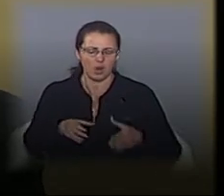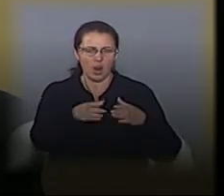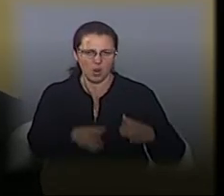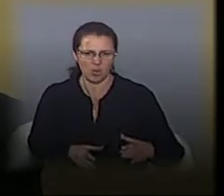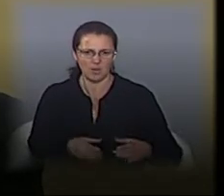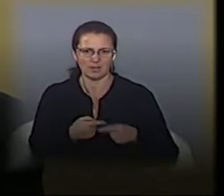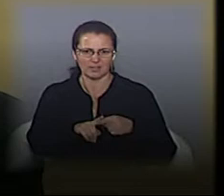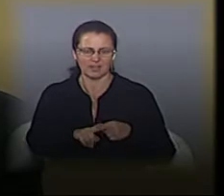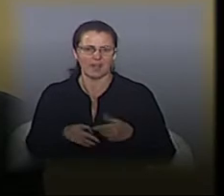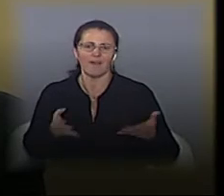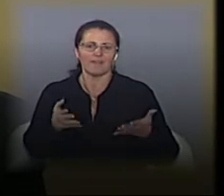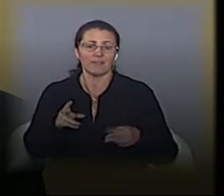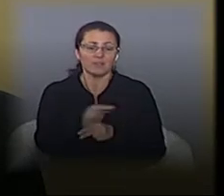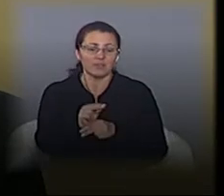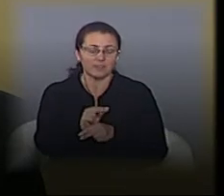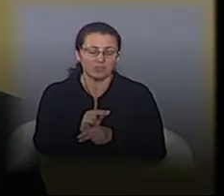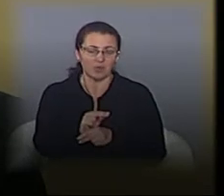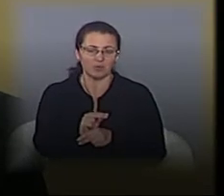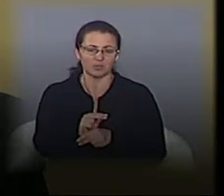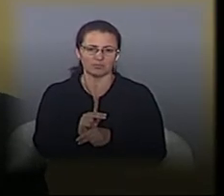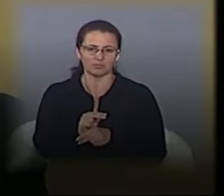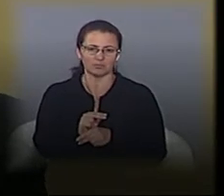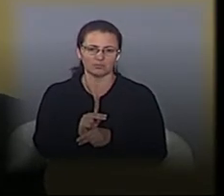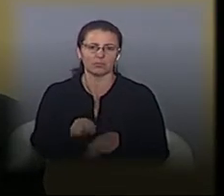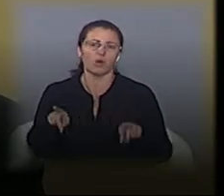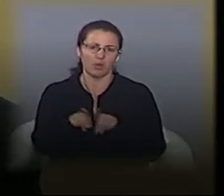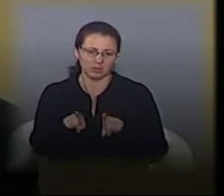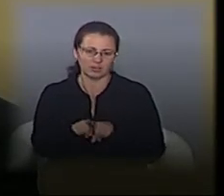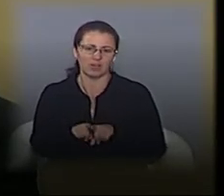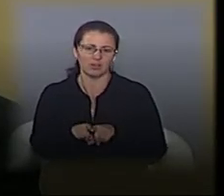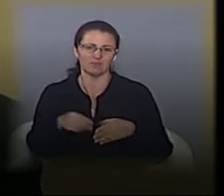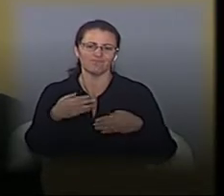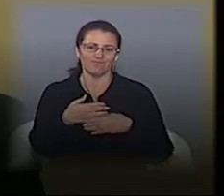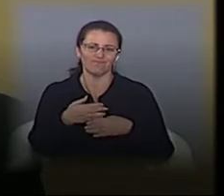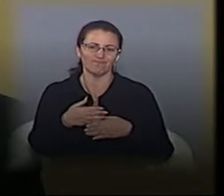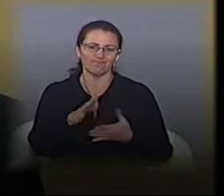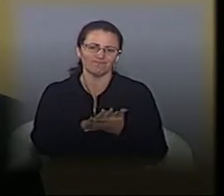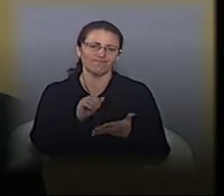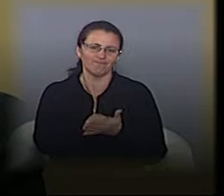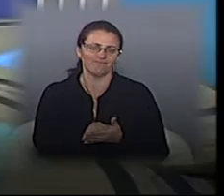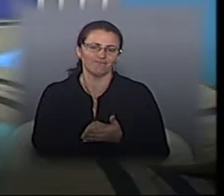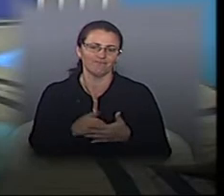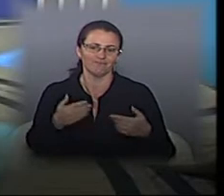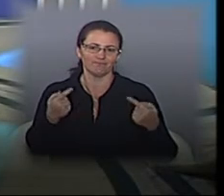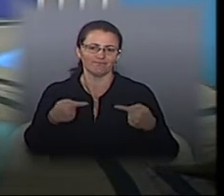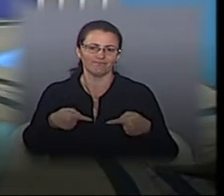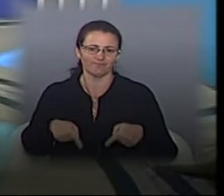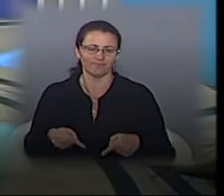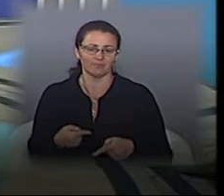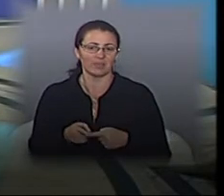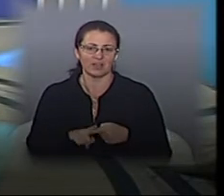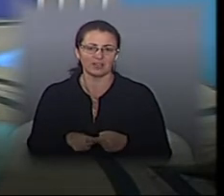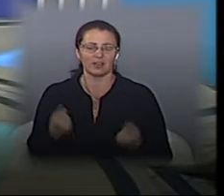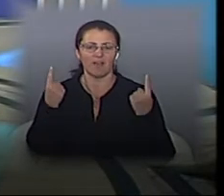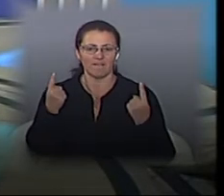Люк, як би він не був зроблений якісно, він з часом експлуатації, з роками він процідає, його треба постійно слідкувати, піднімати. На це все треба дуже